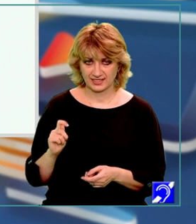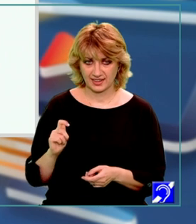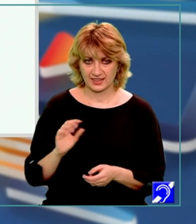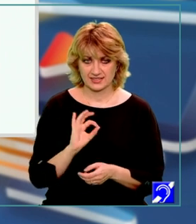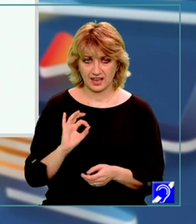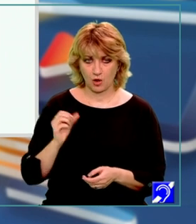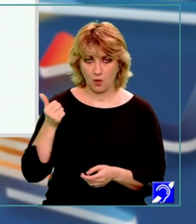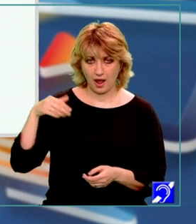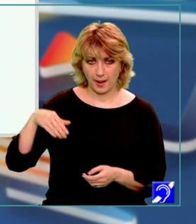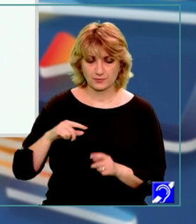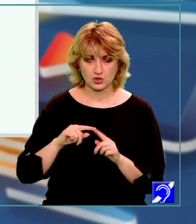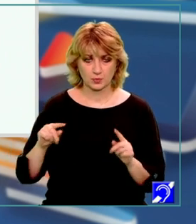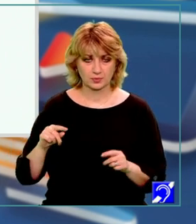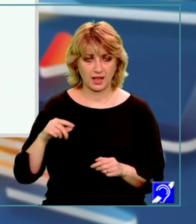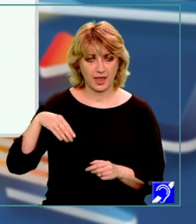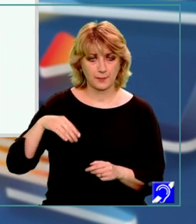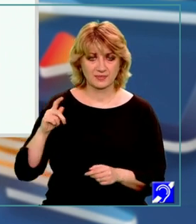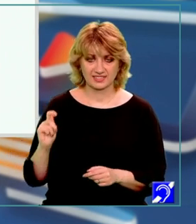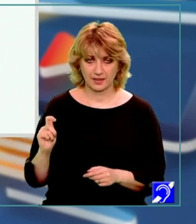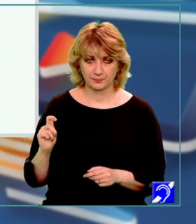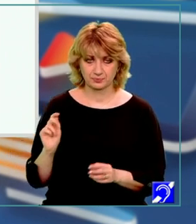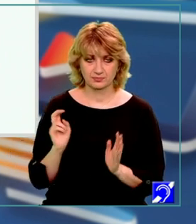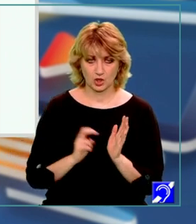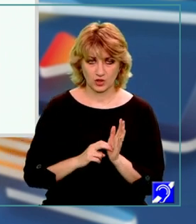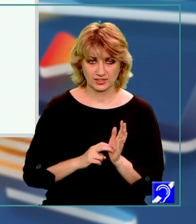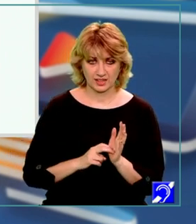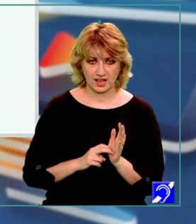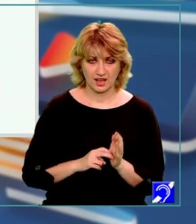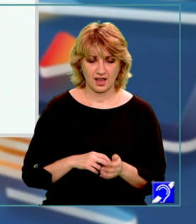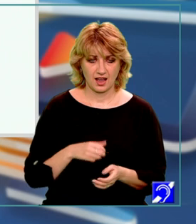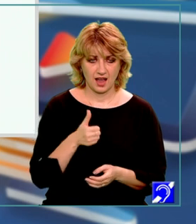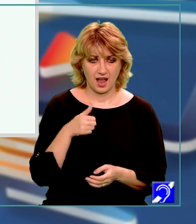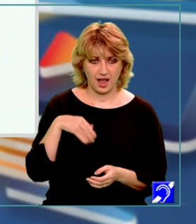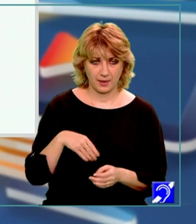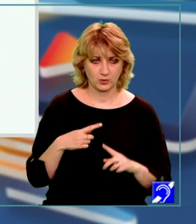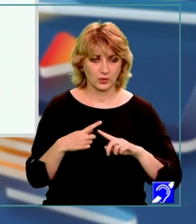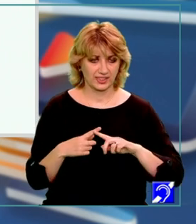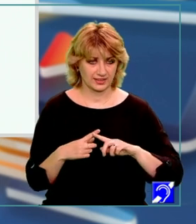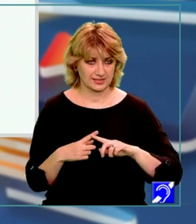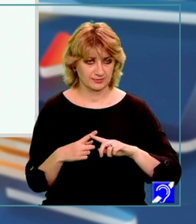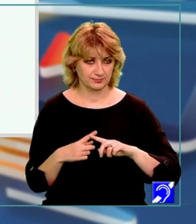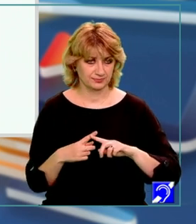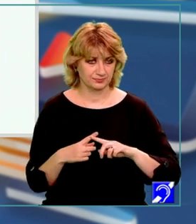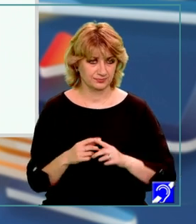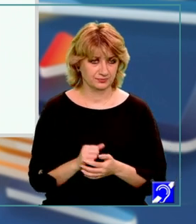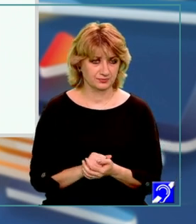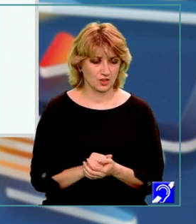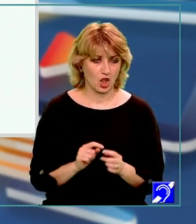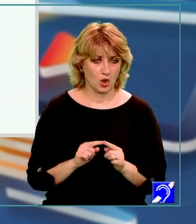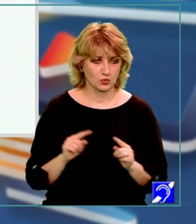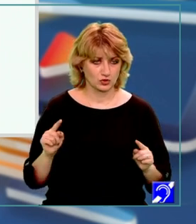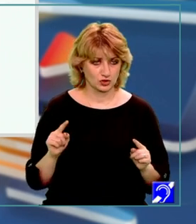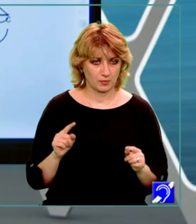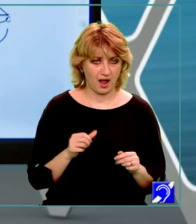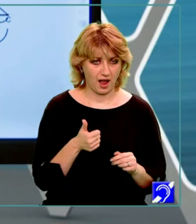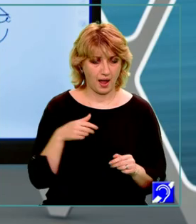AM supra MT am notat AM cu X lungimea segmentului AM